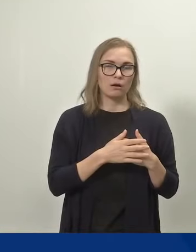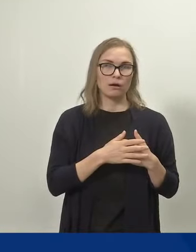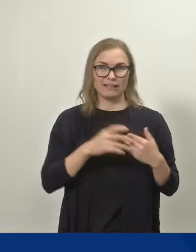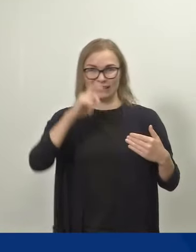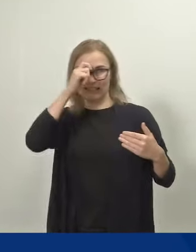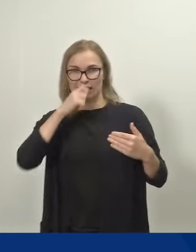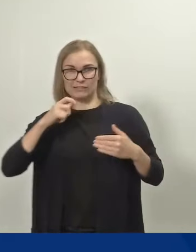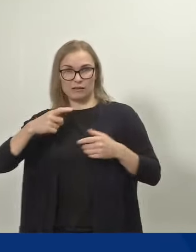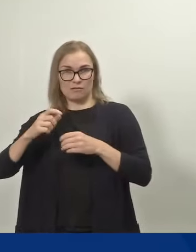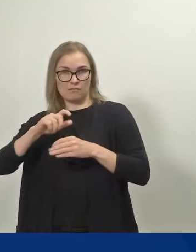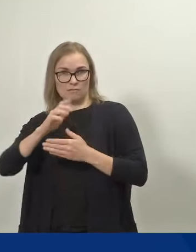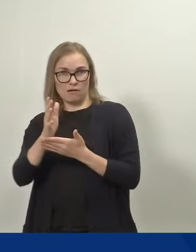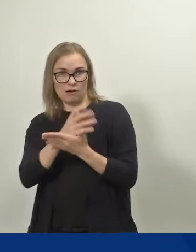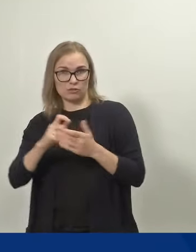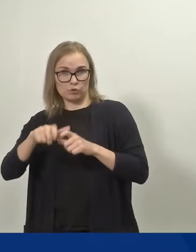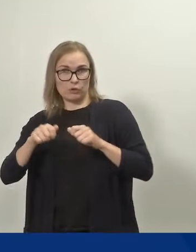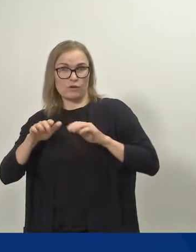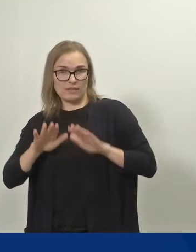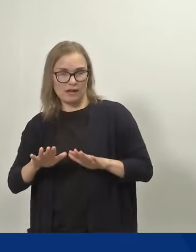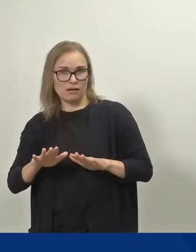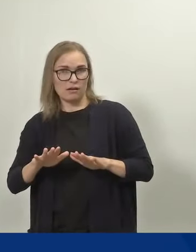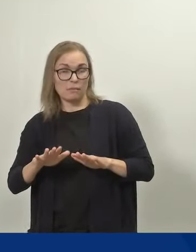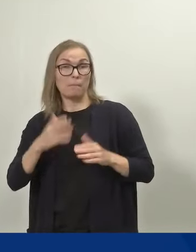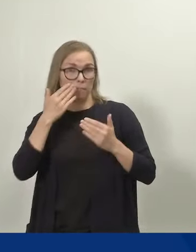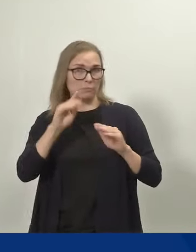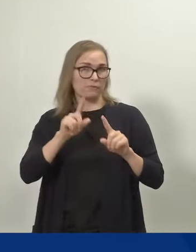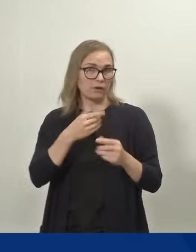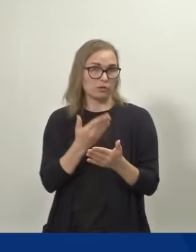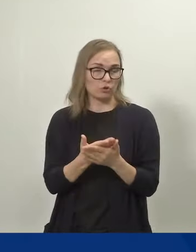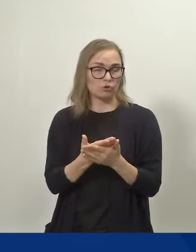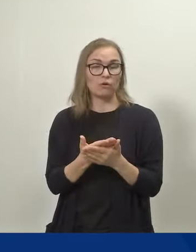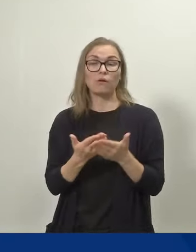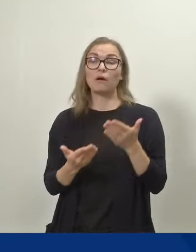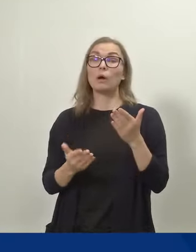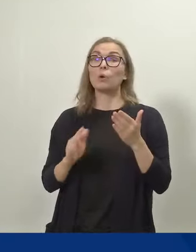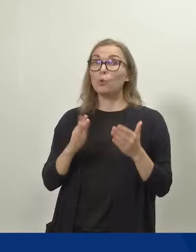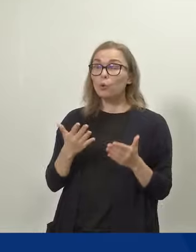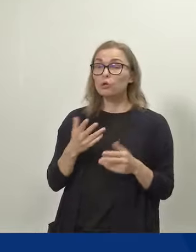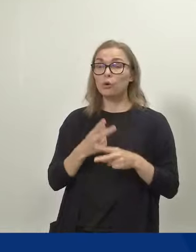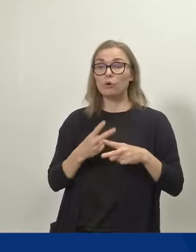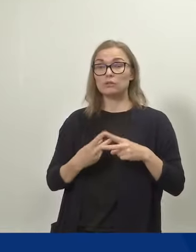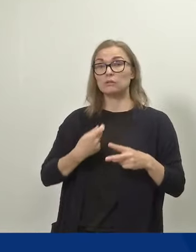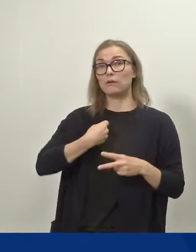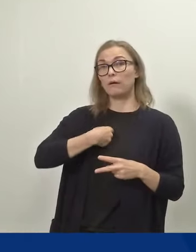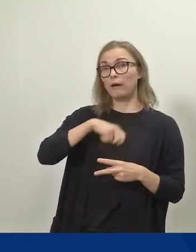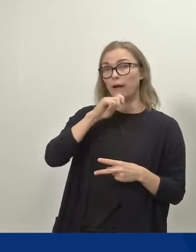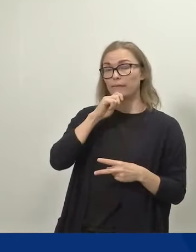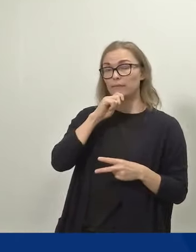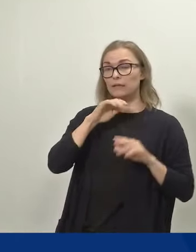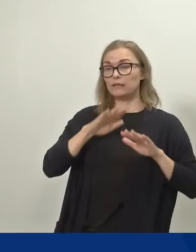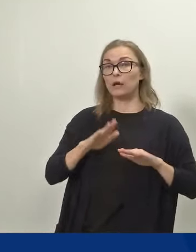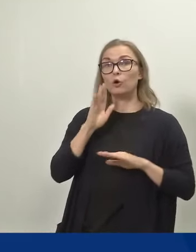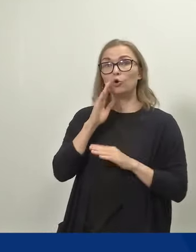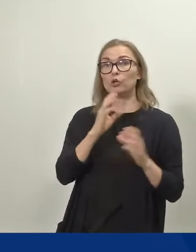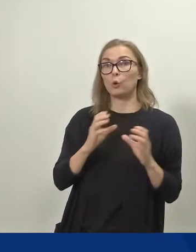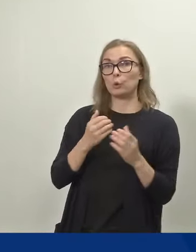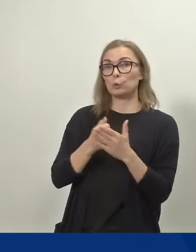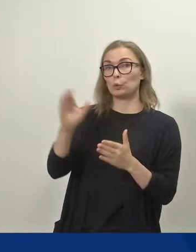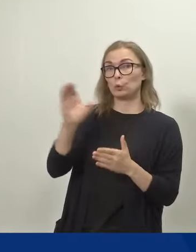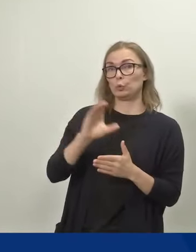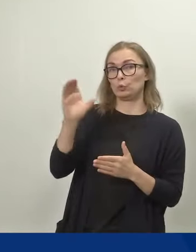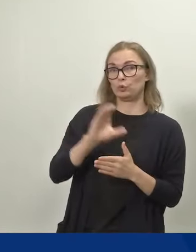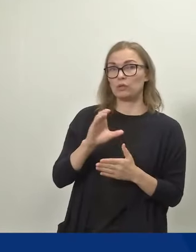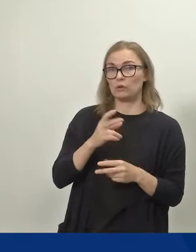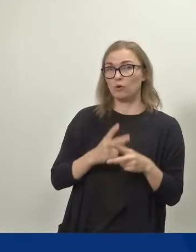jää ansiosidonnaiselle perhevapaalle sen sijaan, että äiti jäisi kotihoidon tuelle.